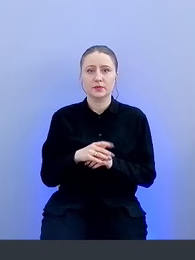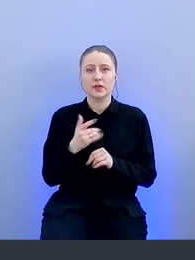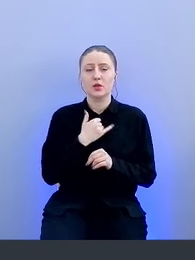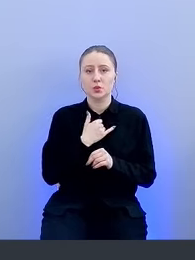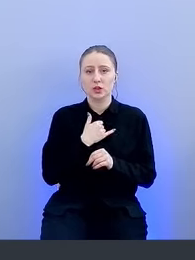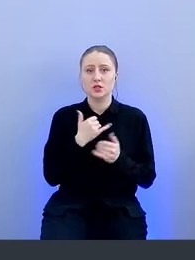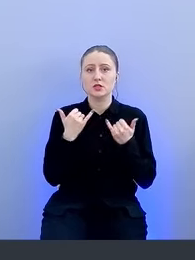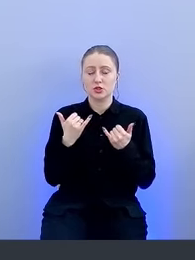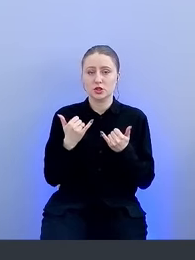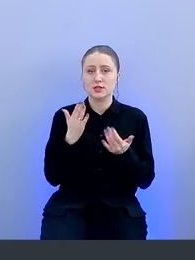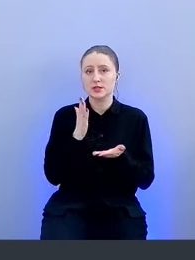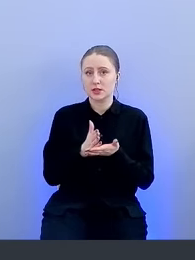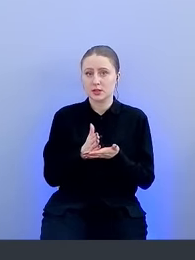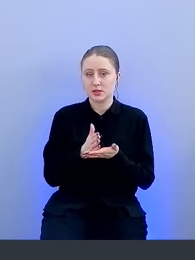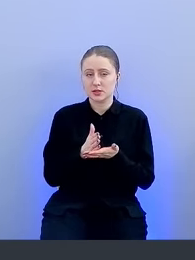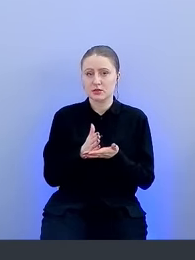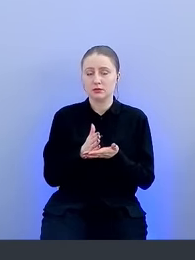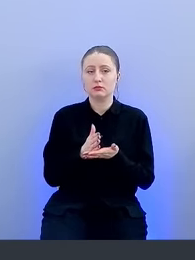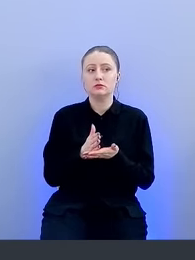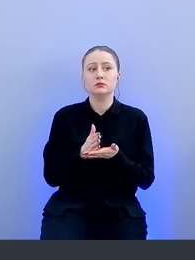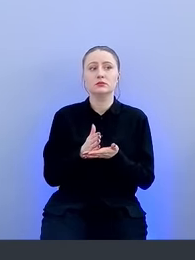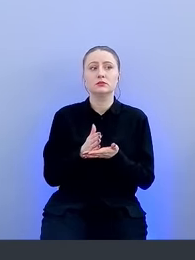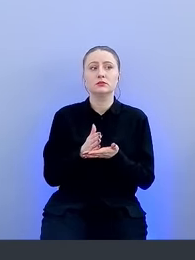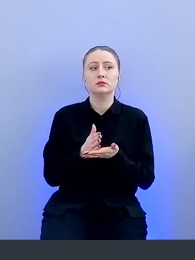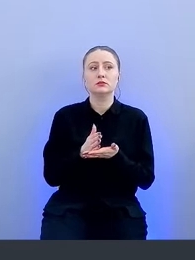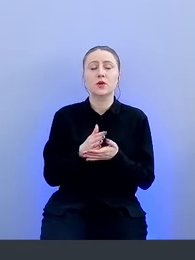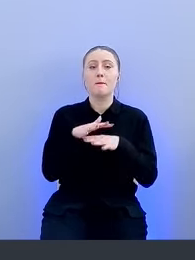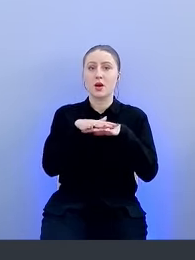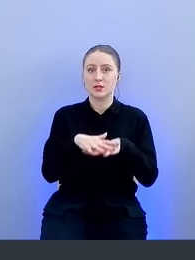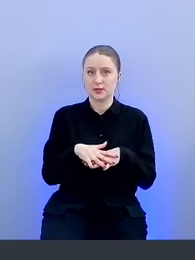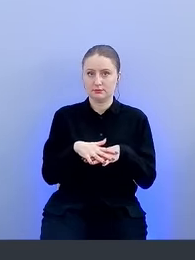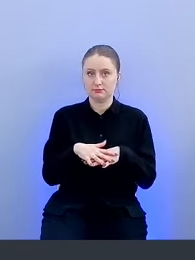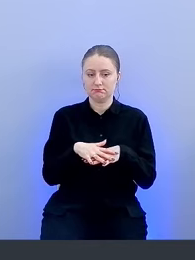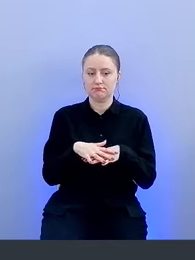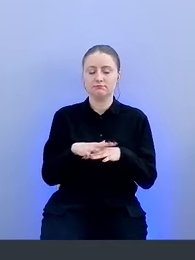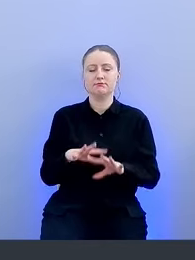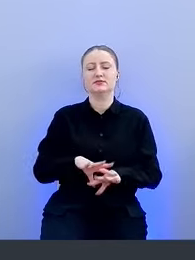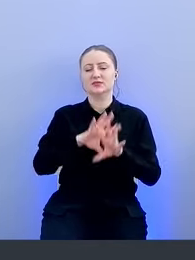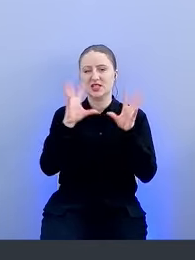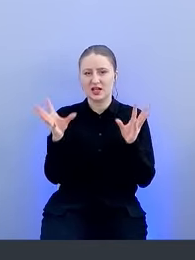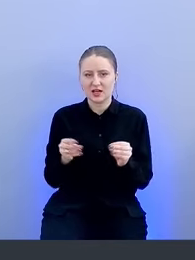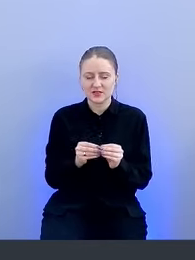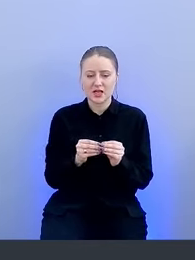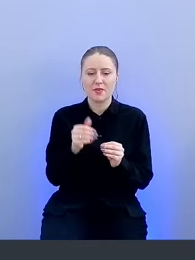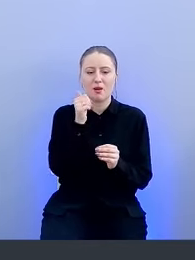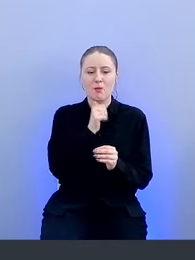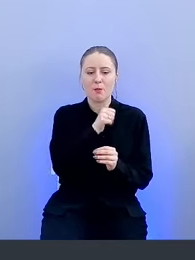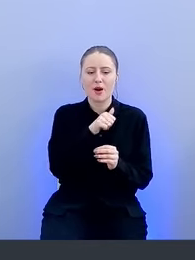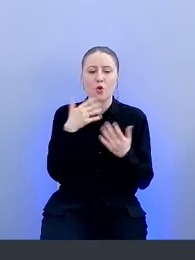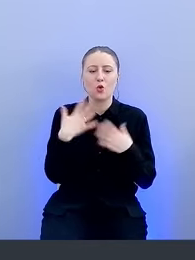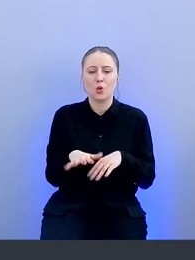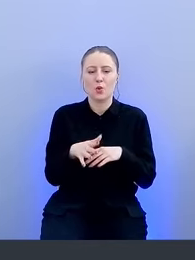Теперь у нас есть база со всеми непристойными паролями,